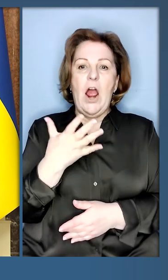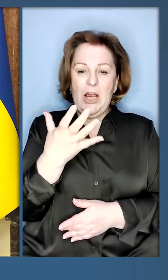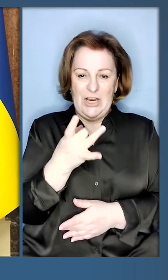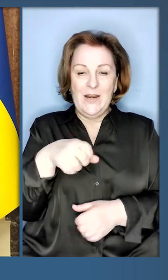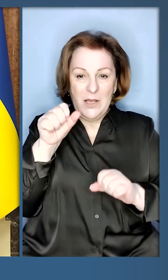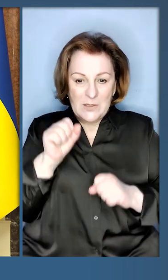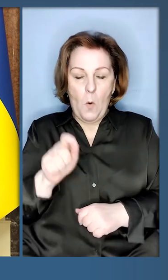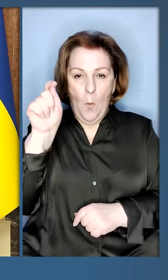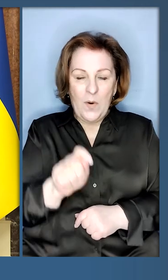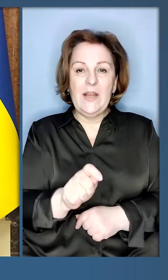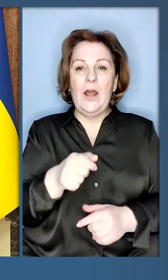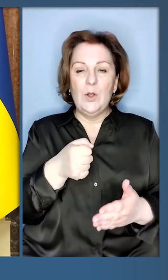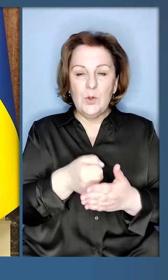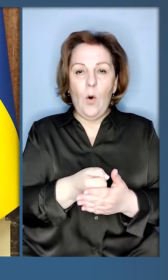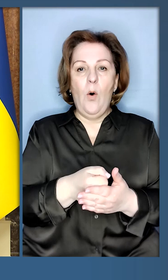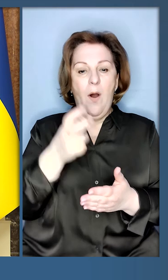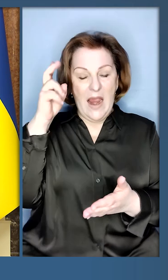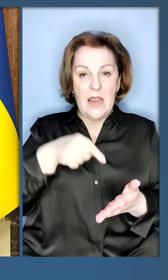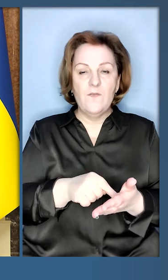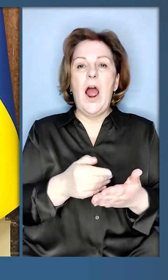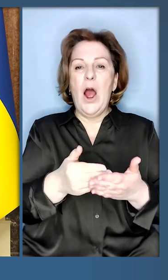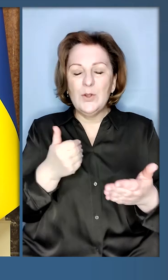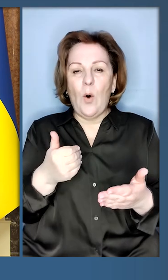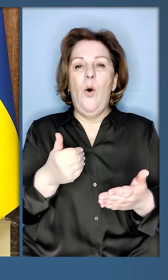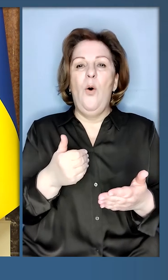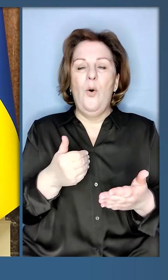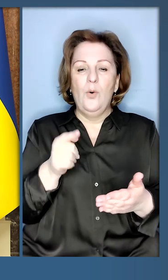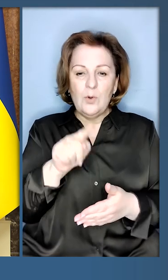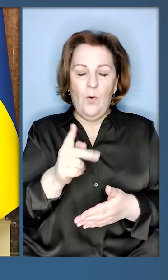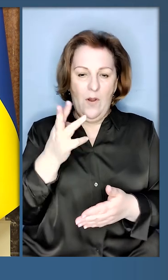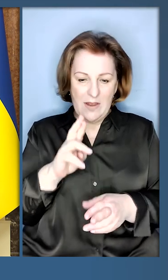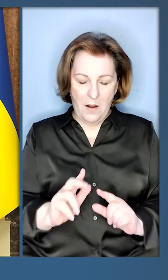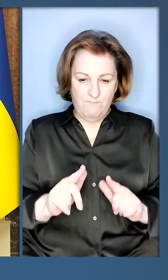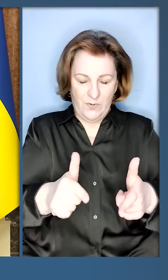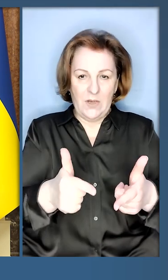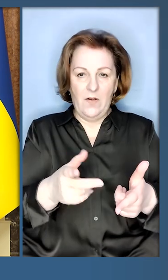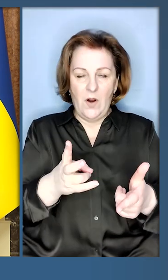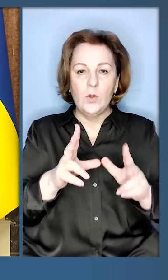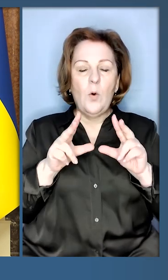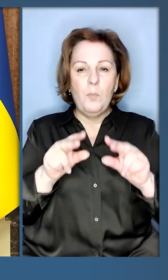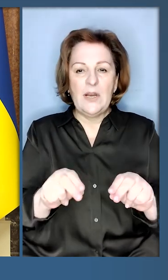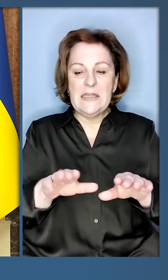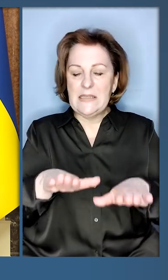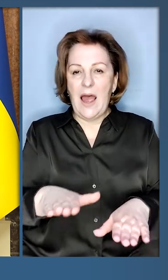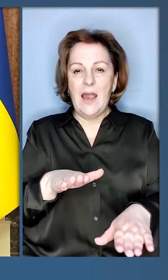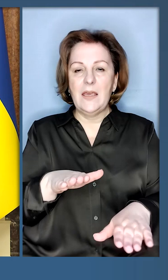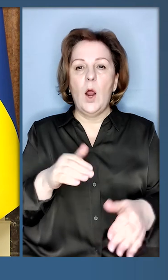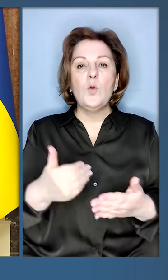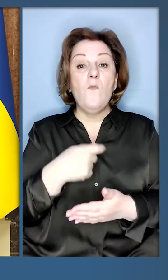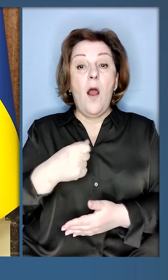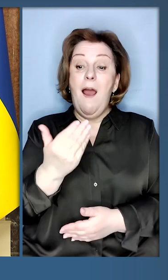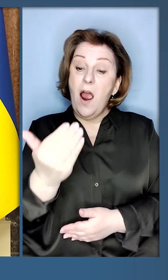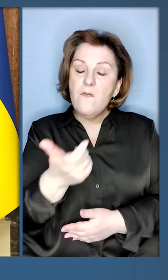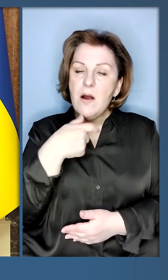зможу приїхати до Києва, ще до того, як буде приведено до присягу нового президента. Тож ви, пане президенте, ви